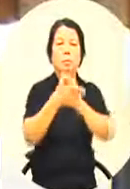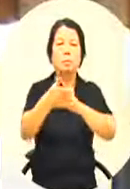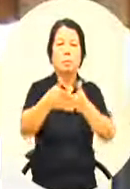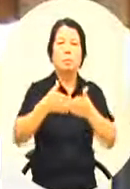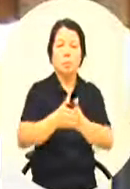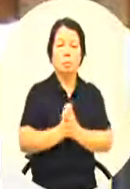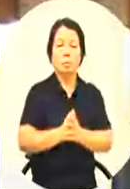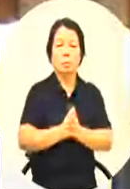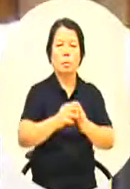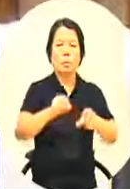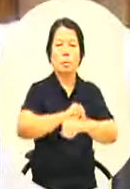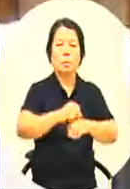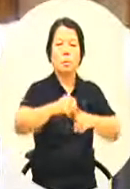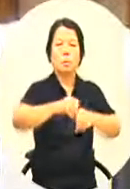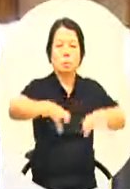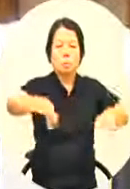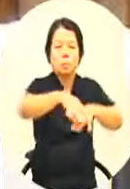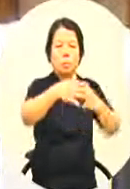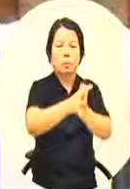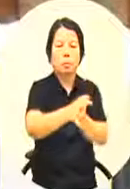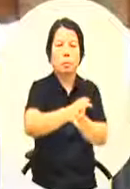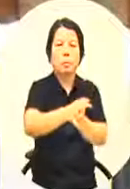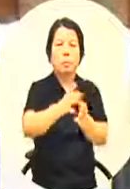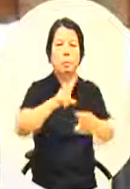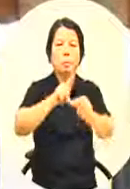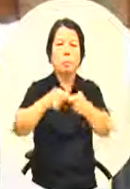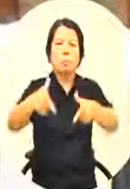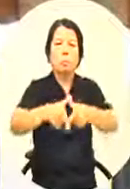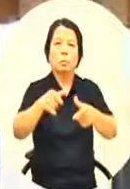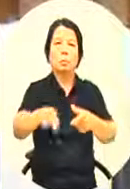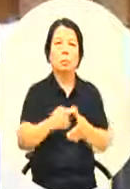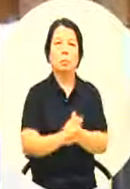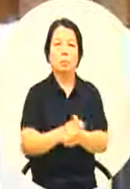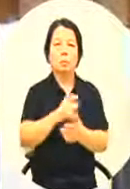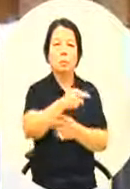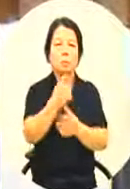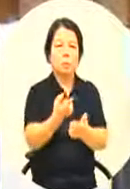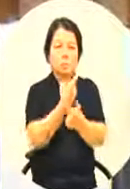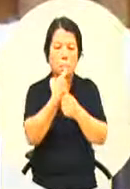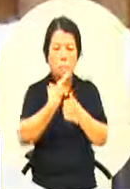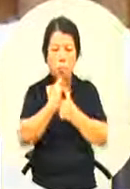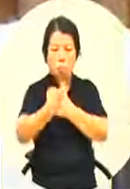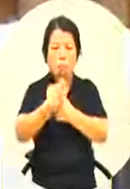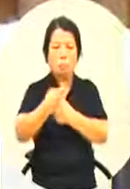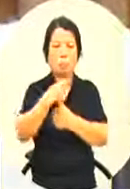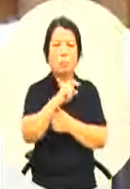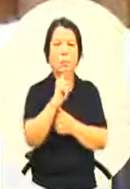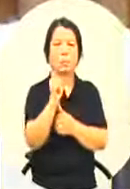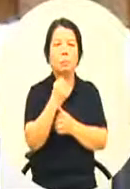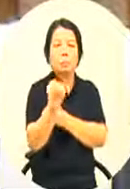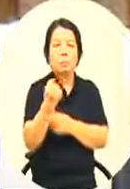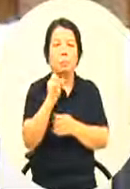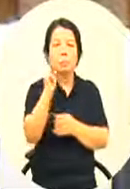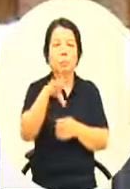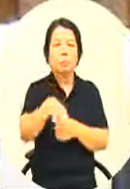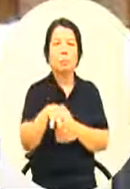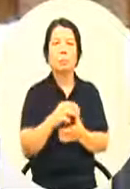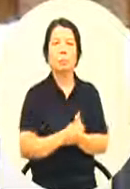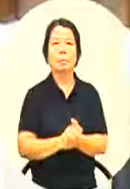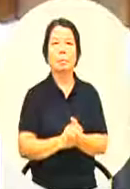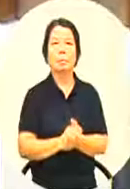布局全球经贸外交的中心为什么他的魅力在哪里我们就来看一下吧